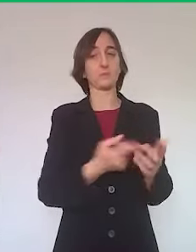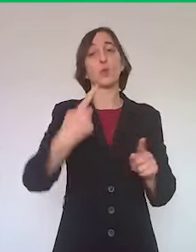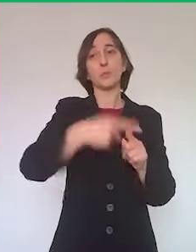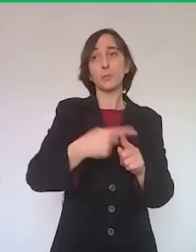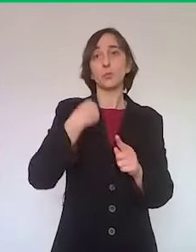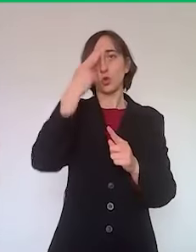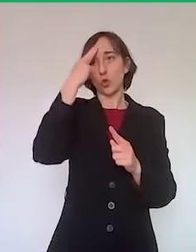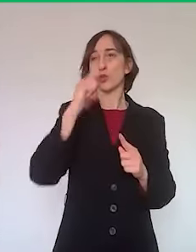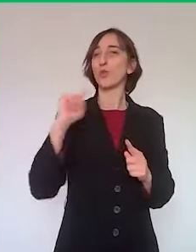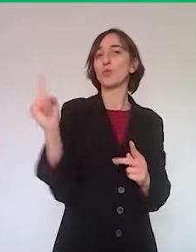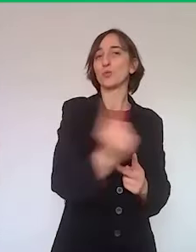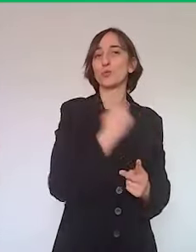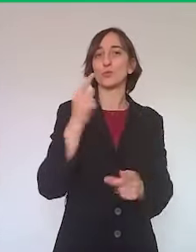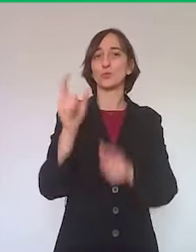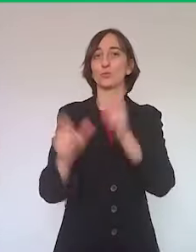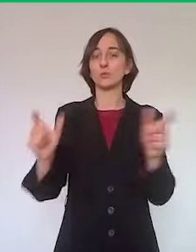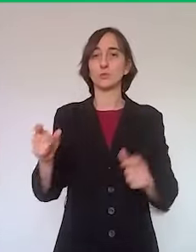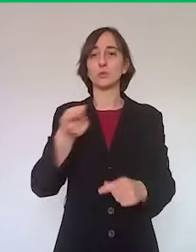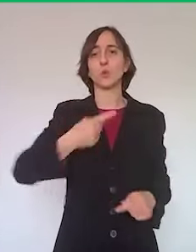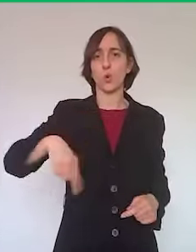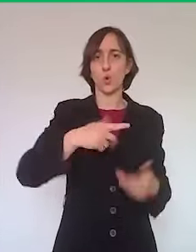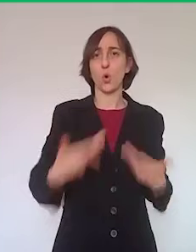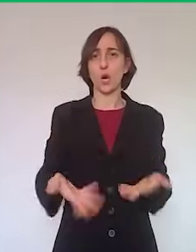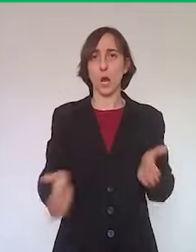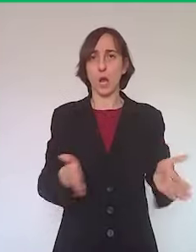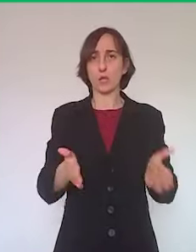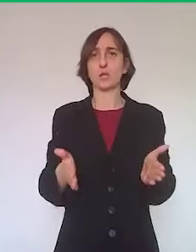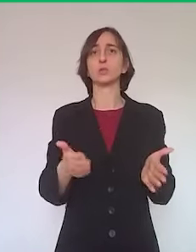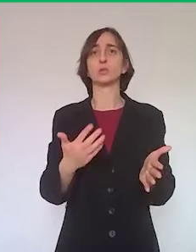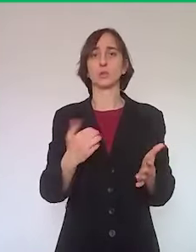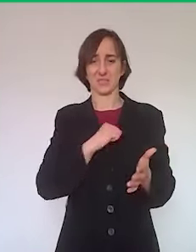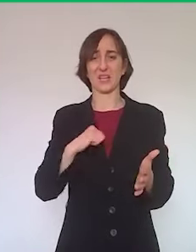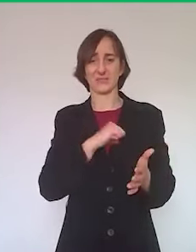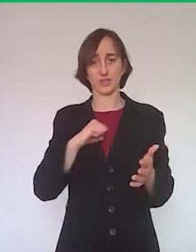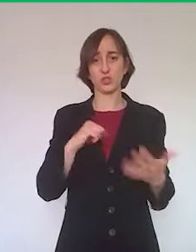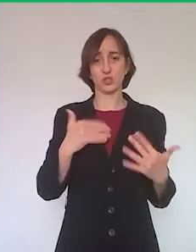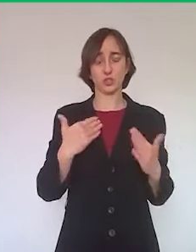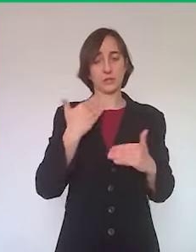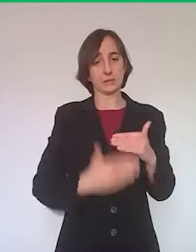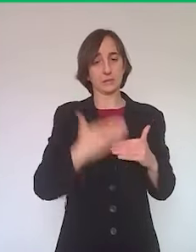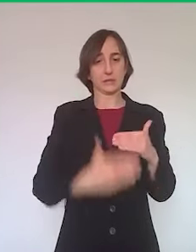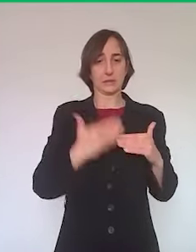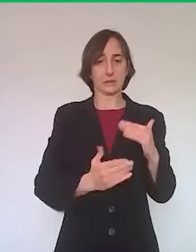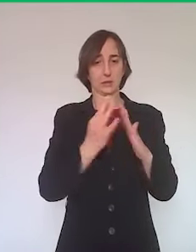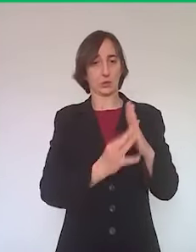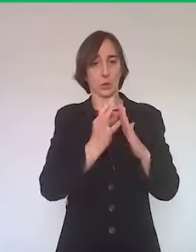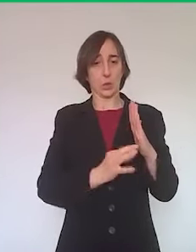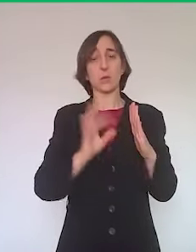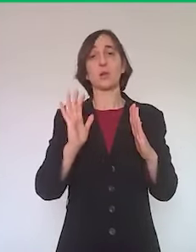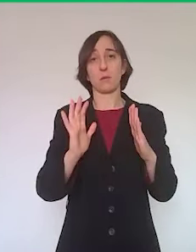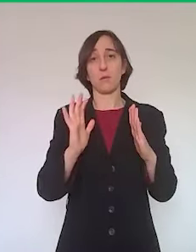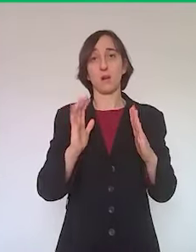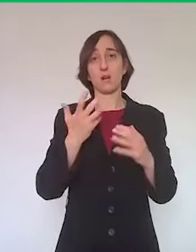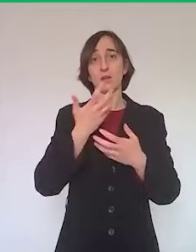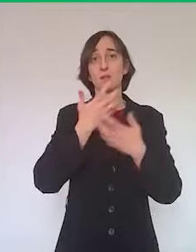stiamo facendo dei sacrifici e dobbiamo convivere con tante limitazioni, la salute però è anche salute del proprio